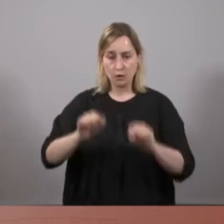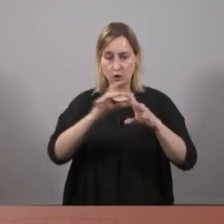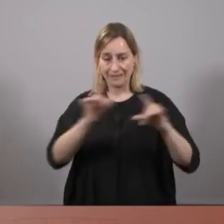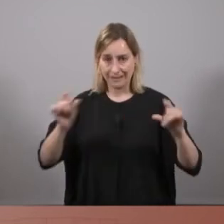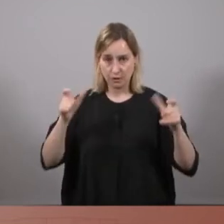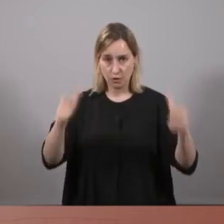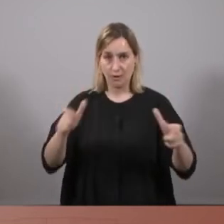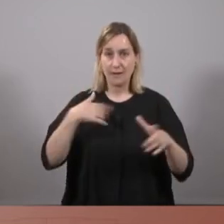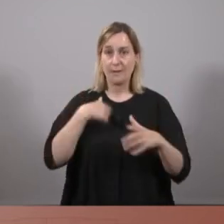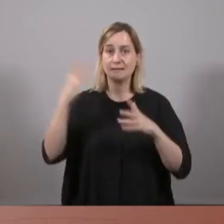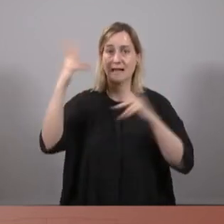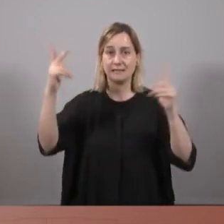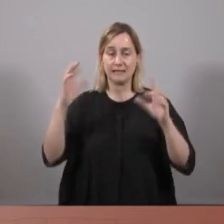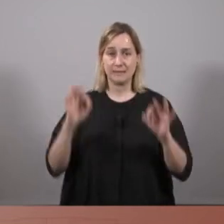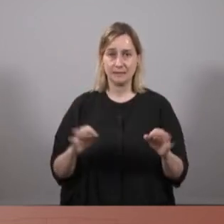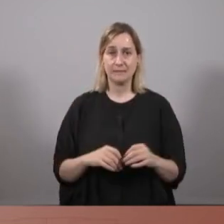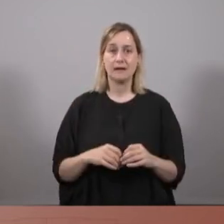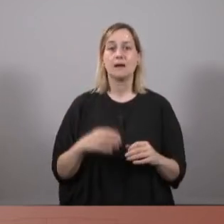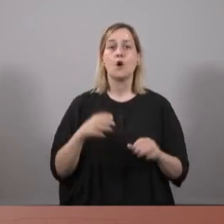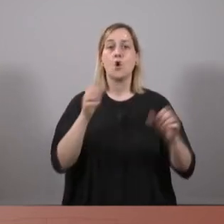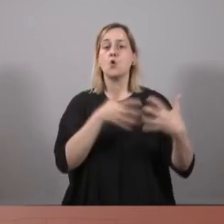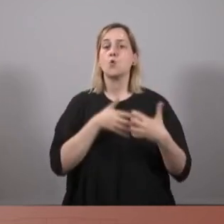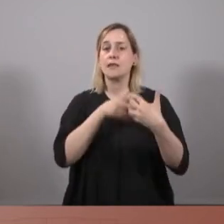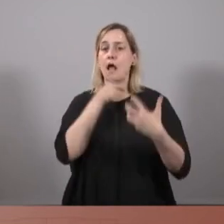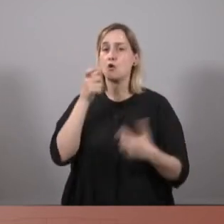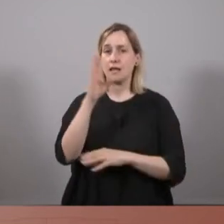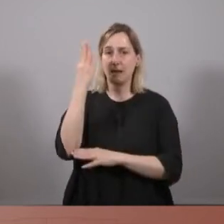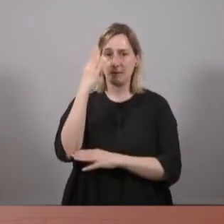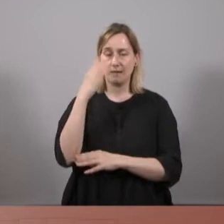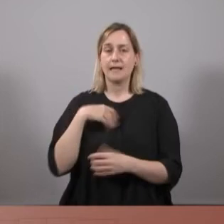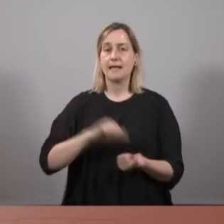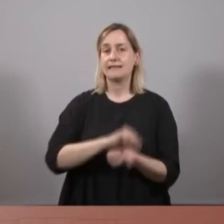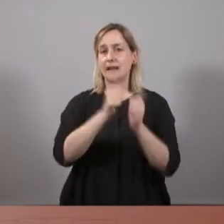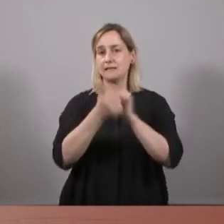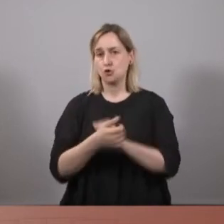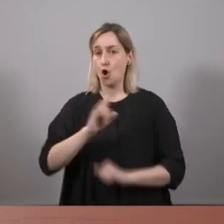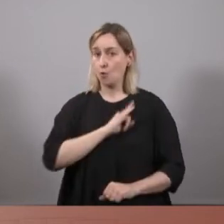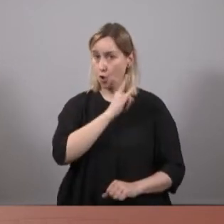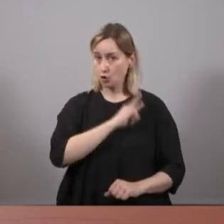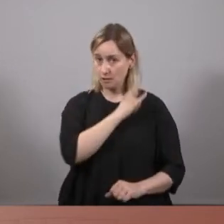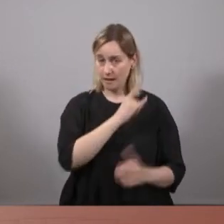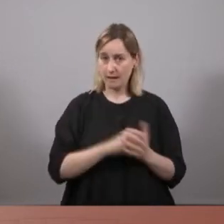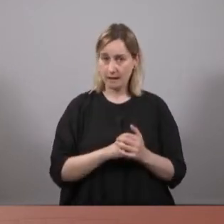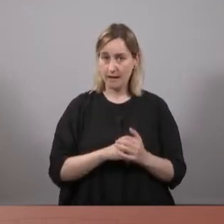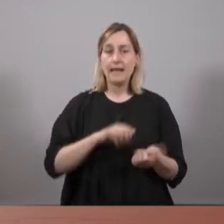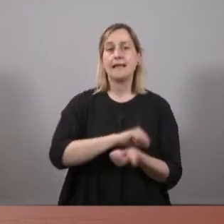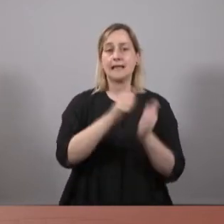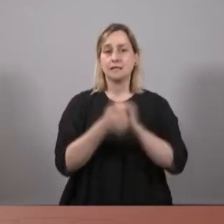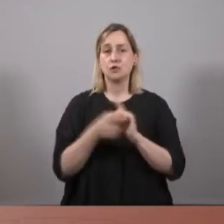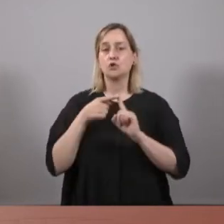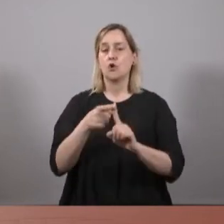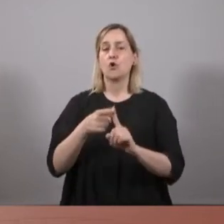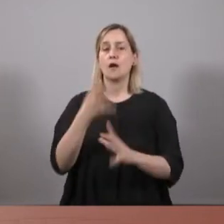de l'extractivisme, lluita contra el canvi climàtic i transició ecològica, i transició cap a una